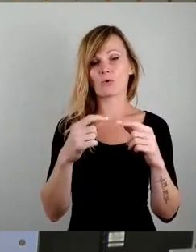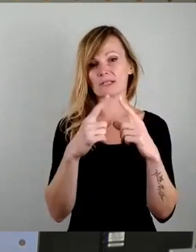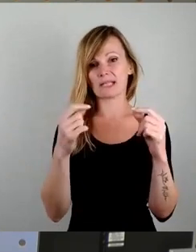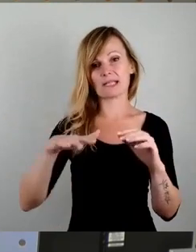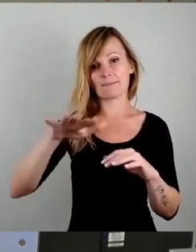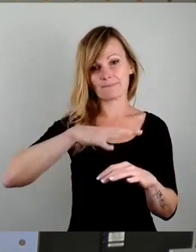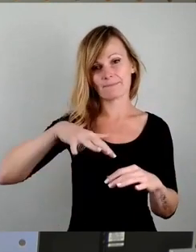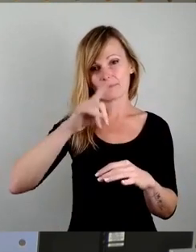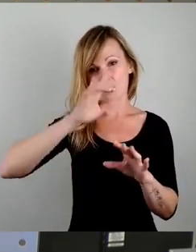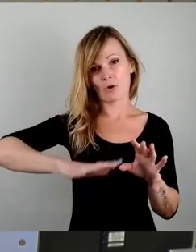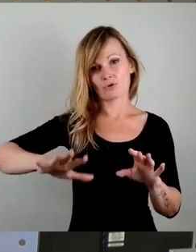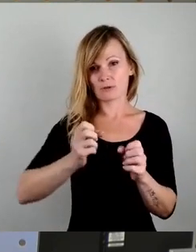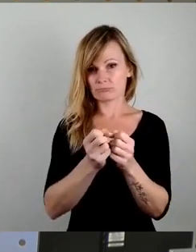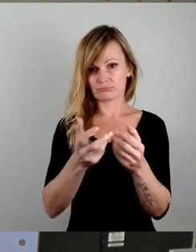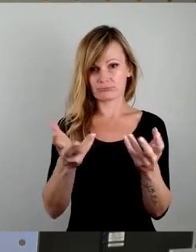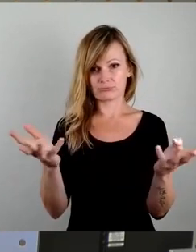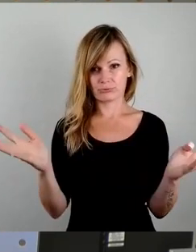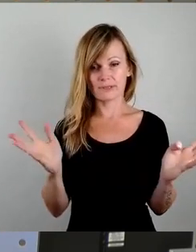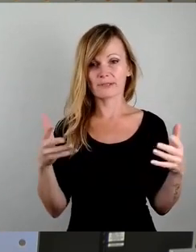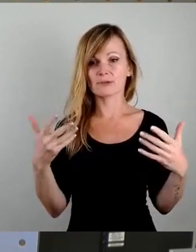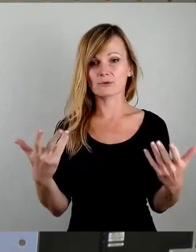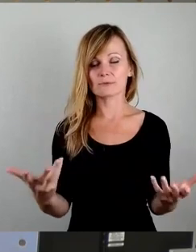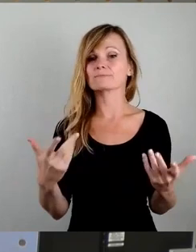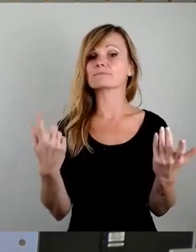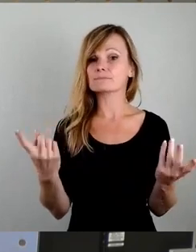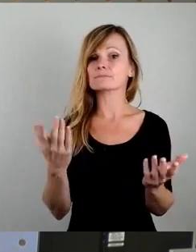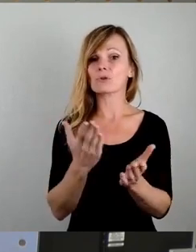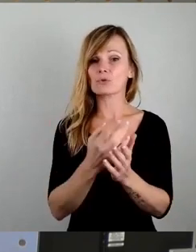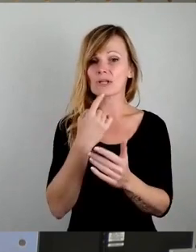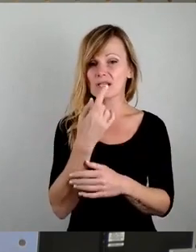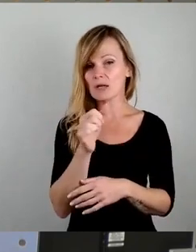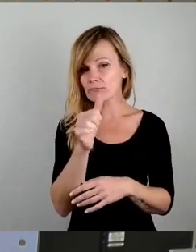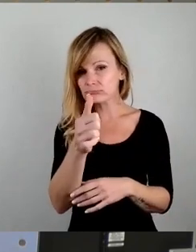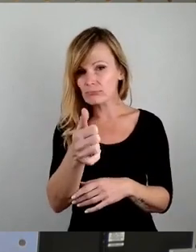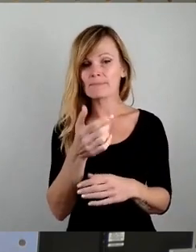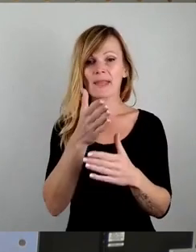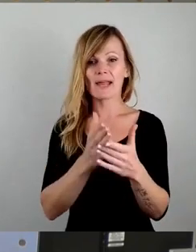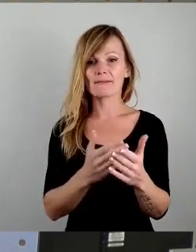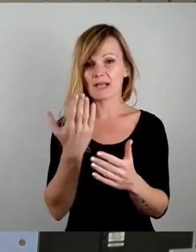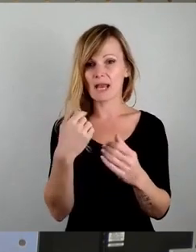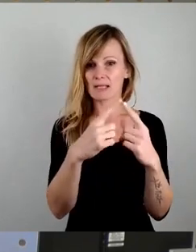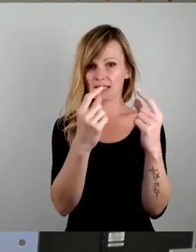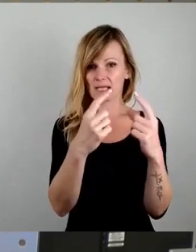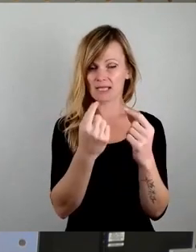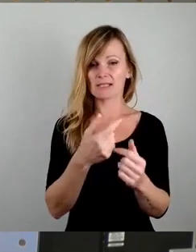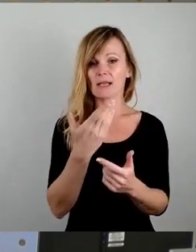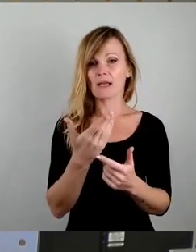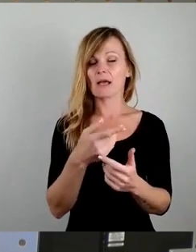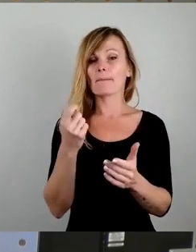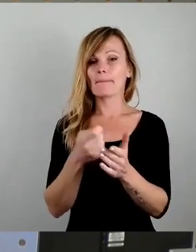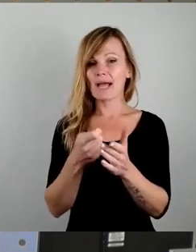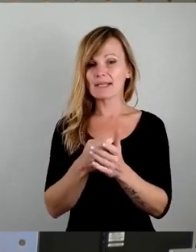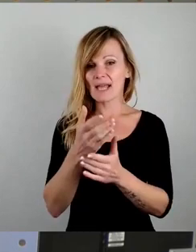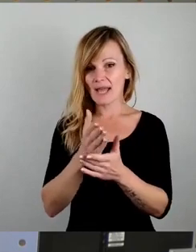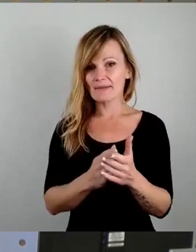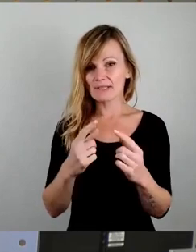ausgerollt. Das heißt, es wurde schon gesagt, Pi mal Daumen, die Hälfte aller Tickets, die Preise der Hälfte aller Tickets ist gar